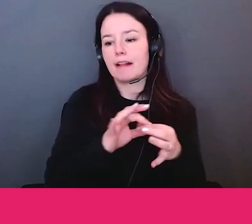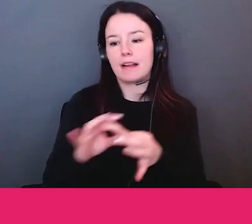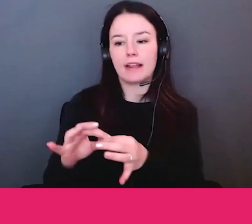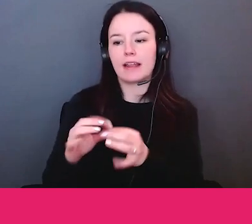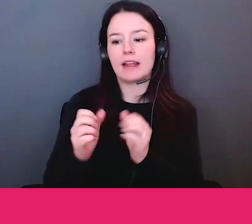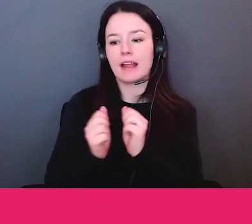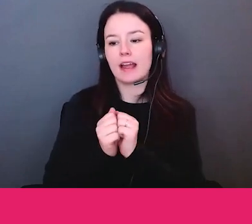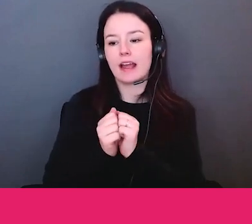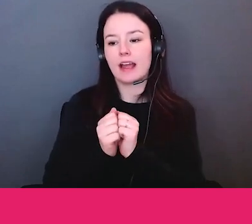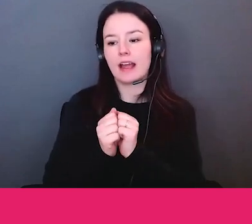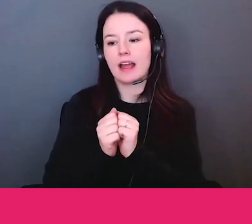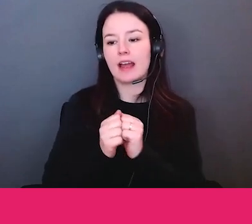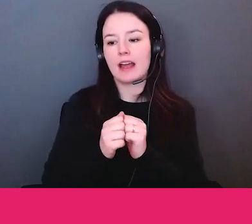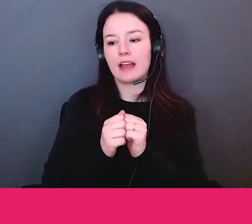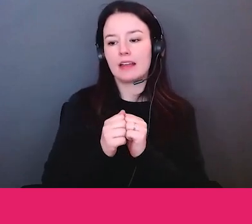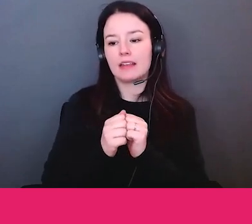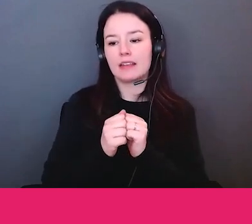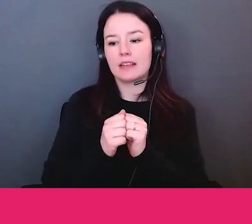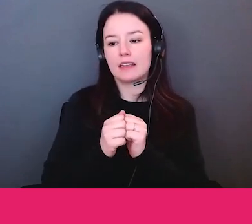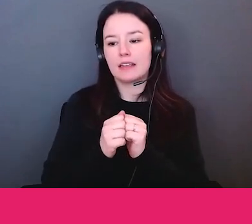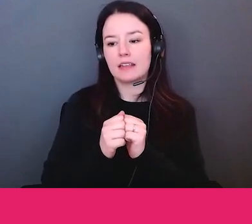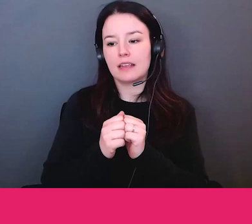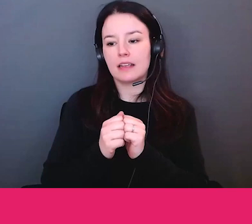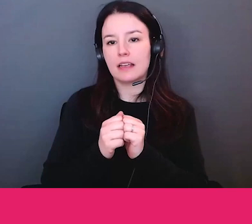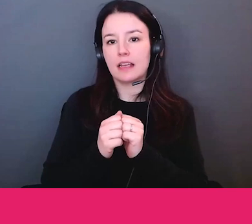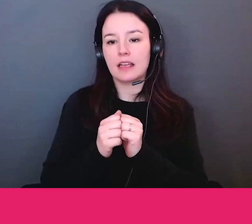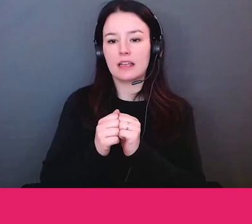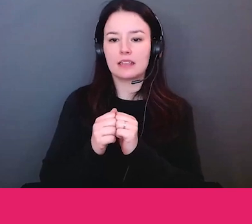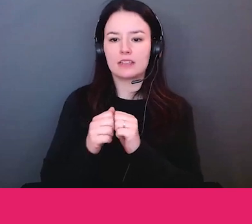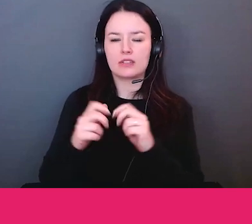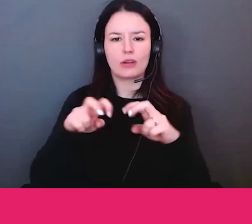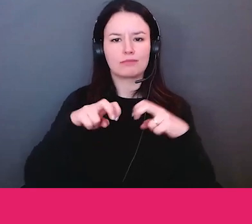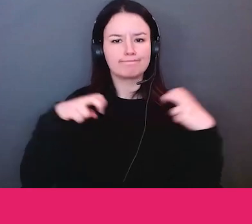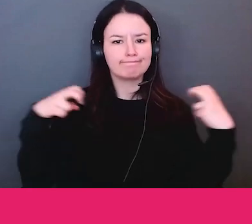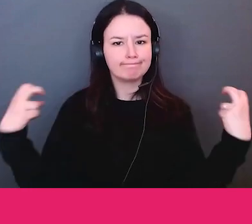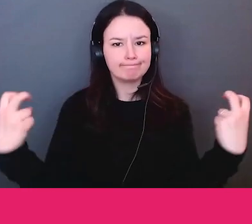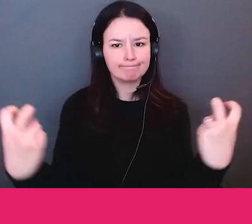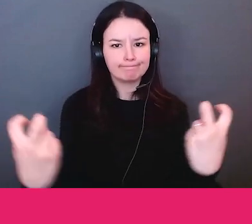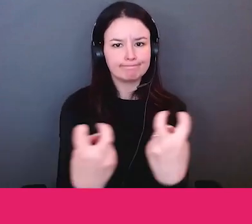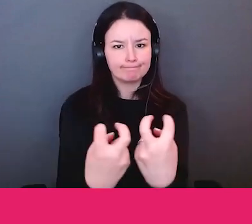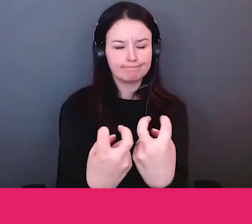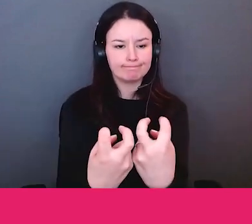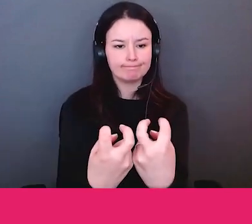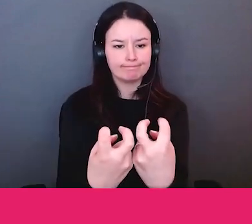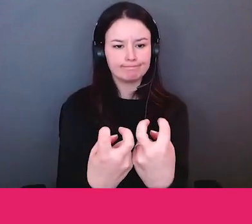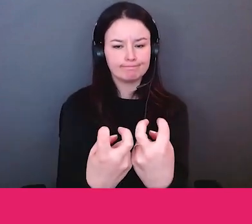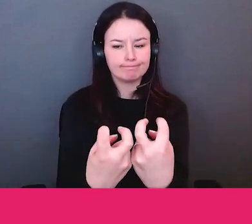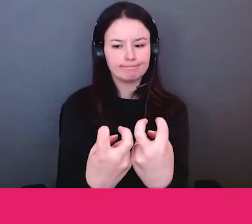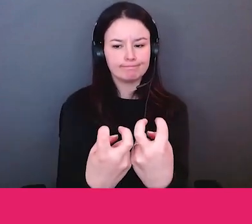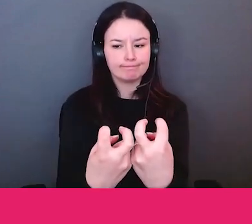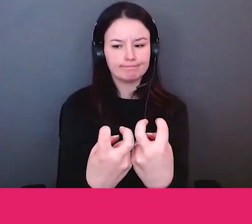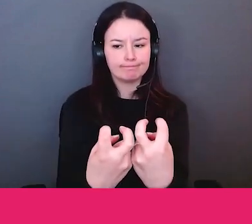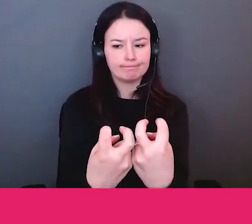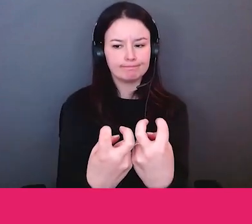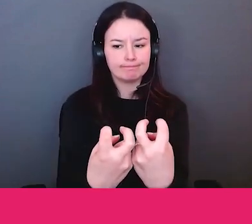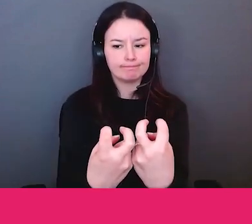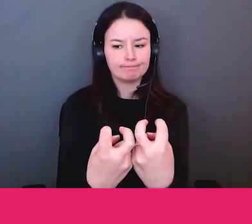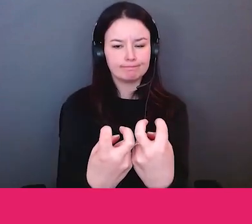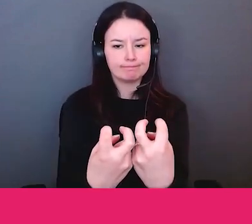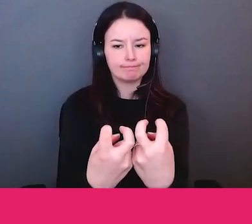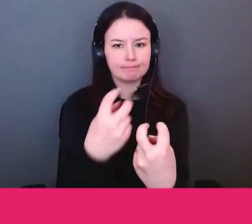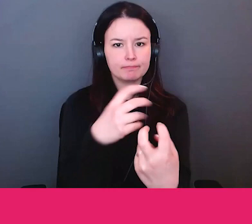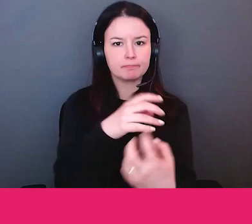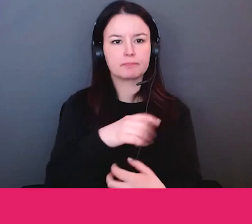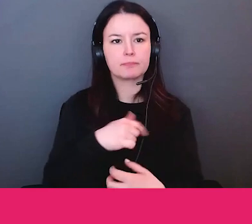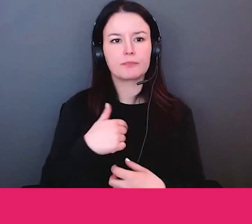vie et là-dedans il y avait les enseignements qui nous ont aidé à aider nos jeunes à nouer des liens